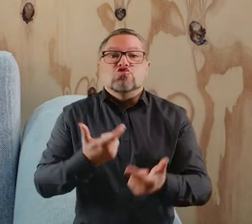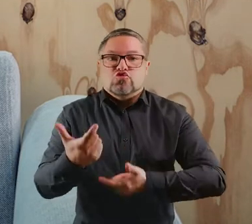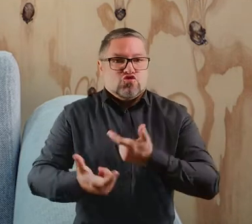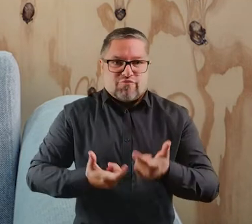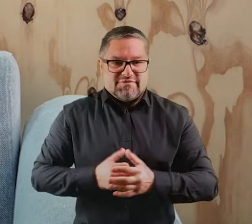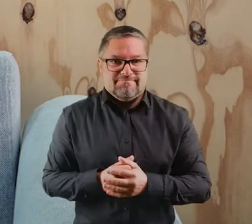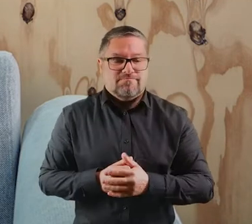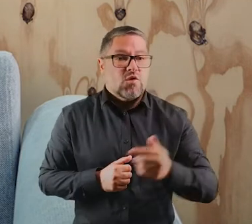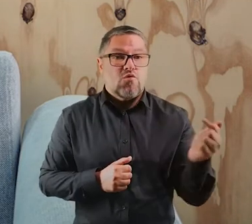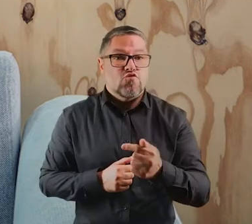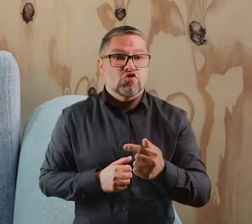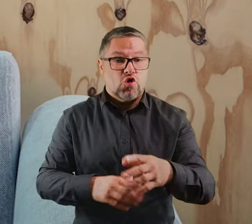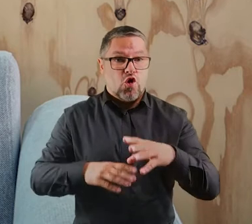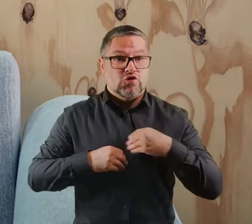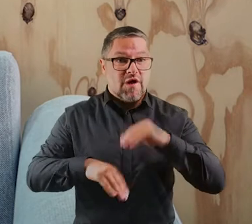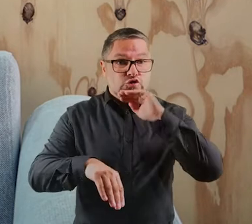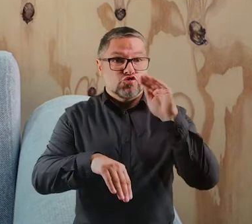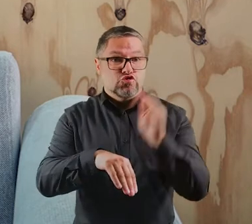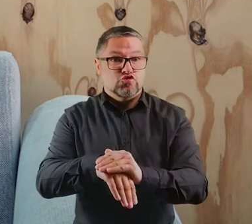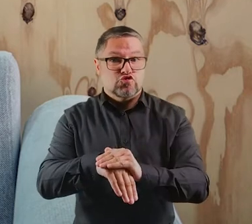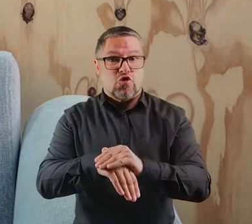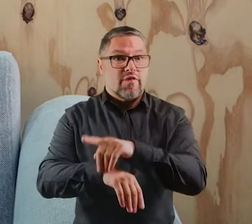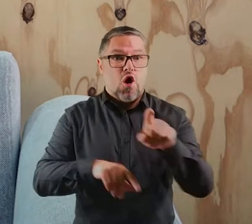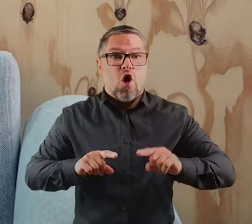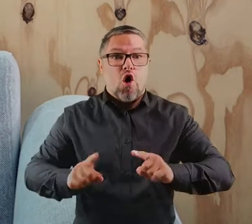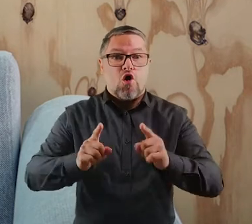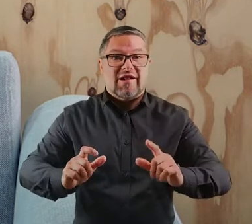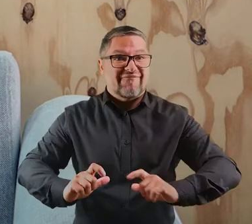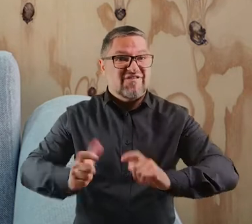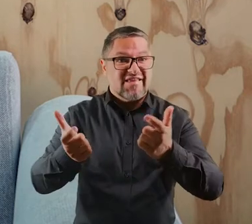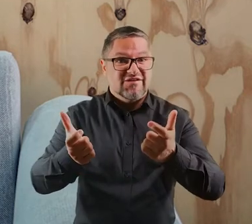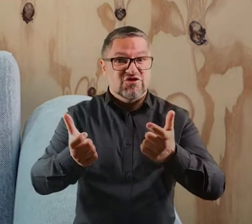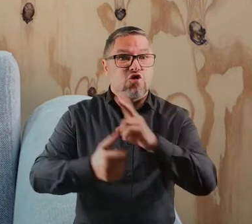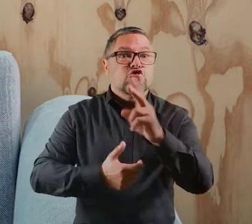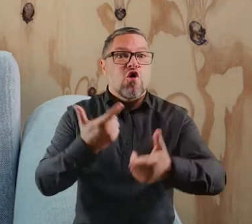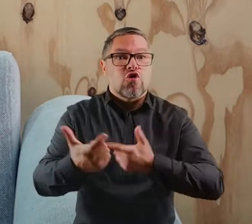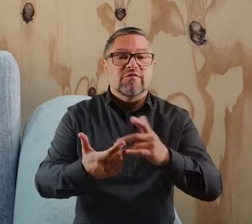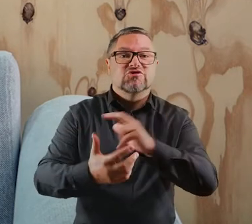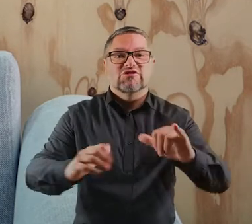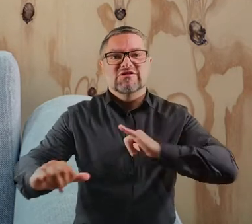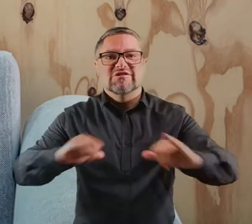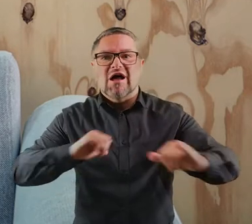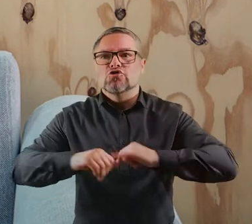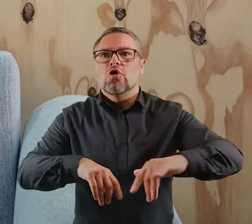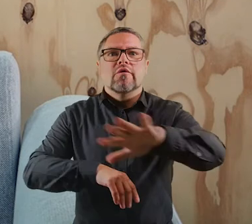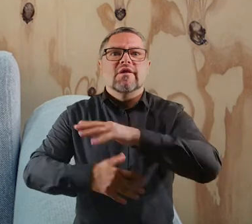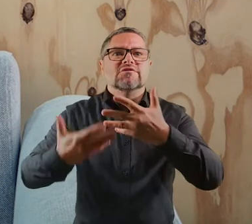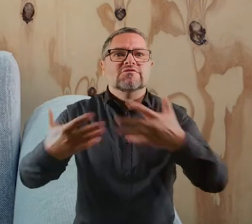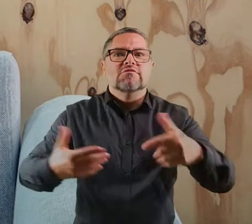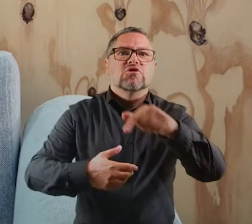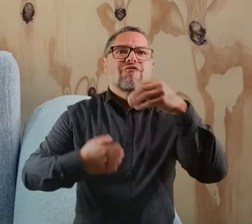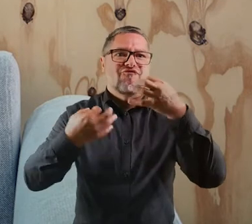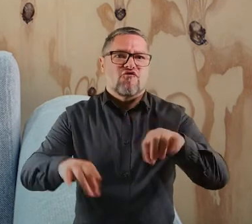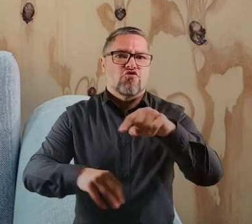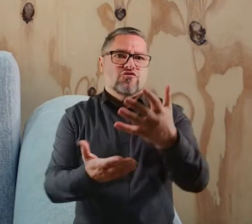co musimy zrobić? Musimy uzyskać zgodę od organizatorów wydarzenia lub zarządcy terenu, że